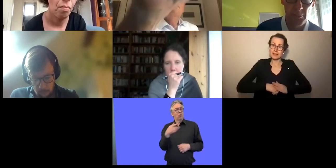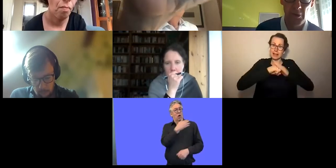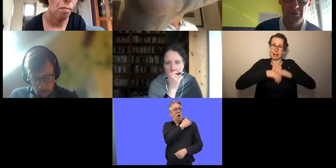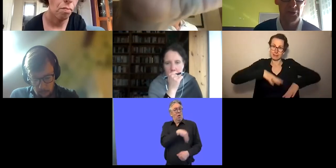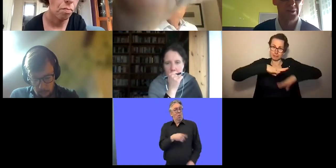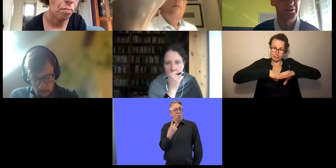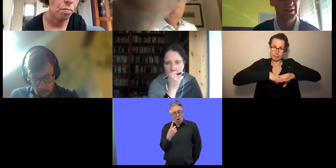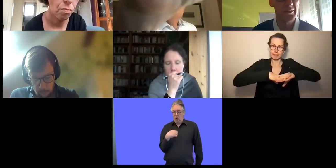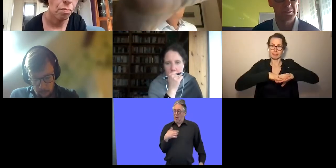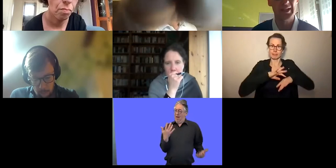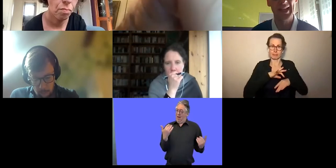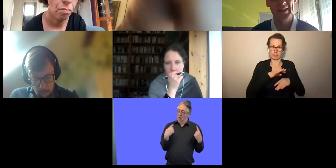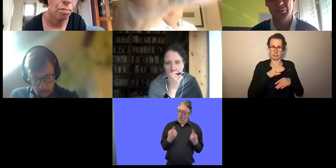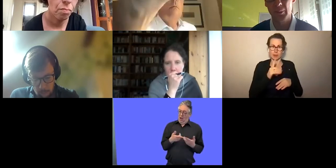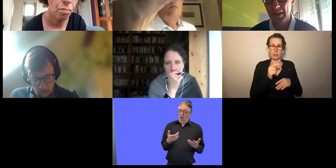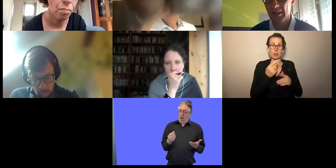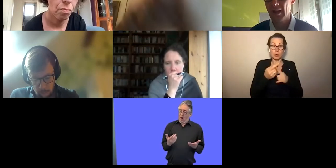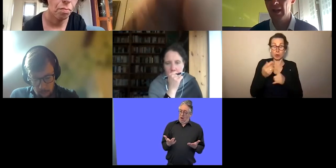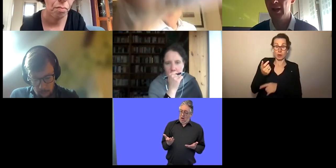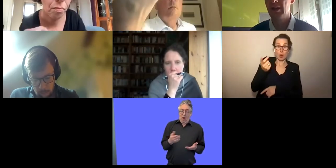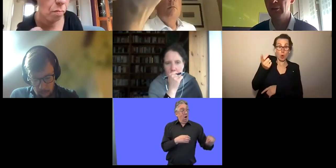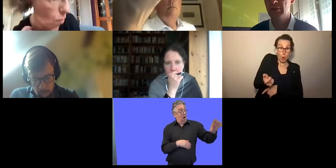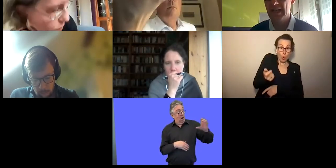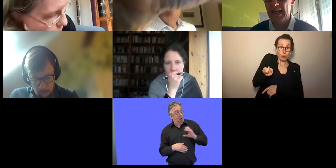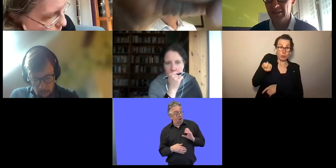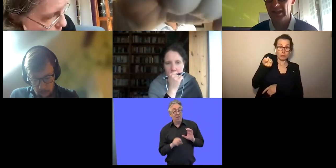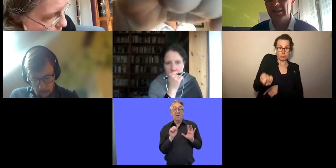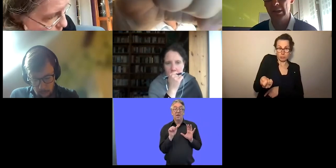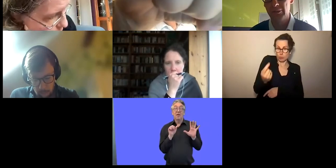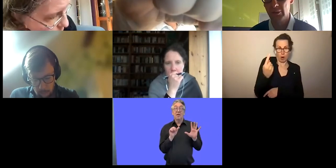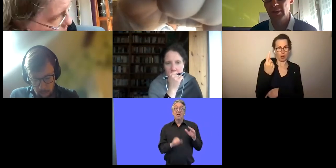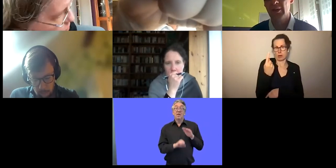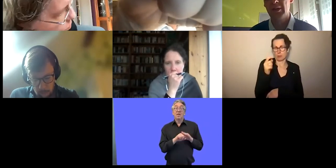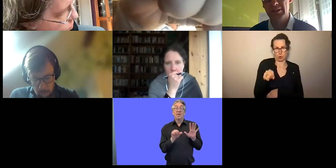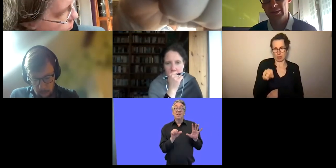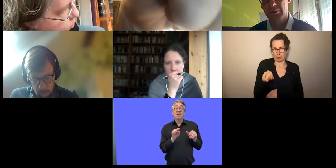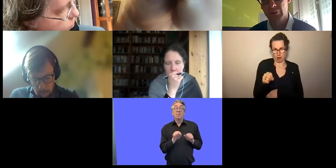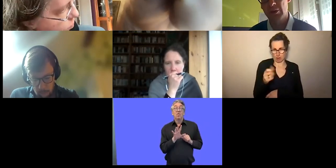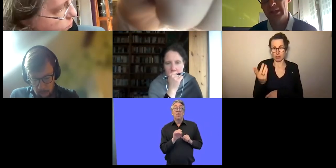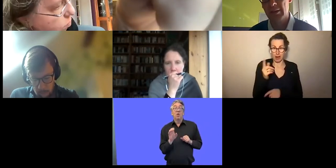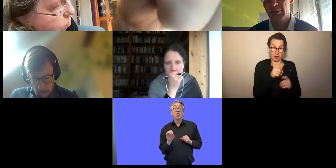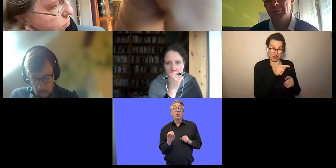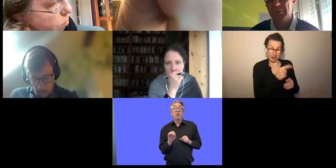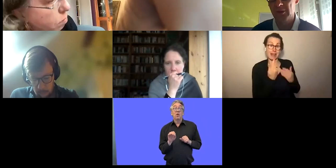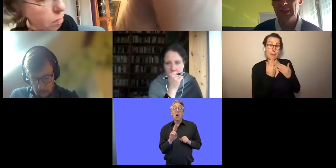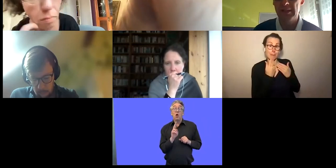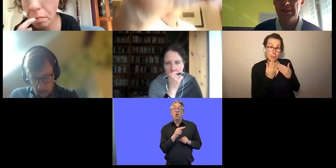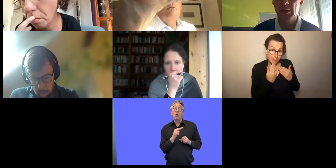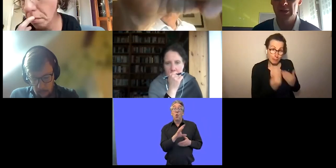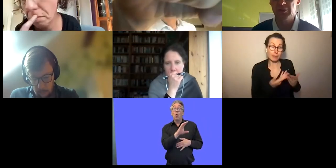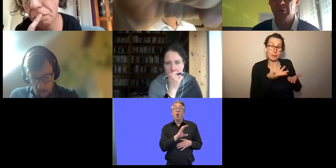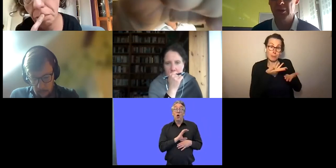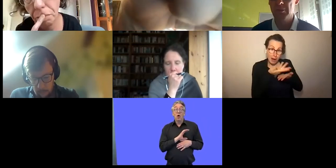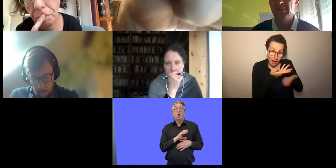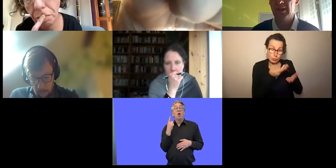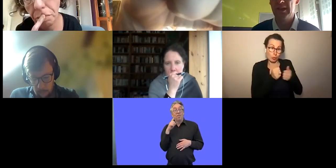wertvoll, wenn man da eine gute Unterstützung hat, einen Prozentsatz des Gehalts, aber auch eine gute Anleitung. Und